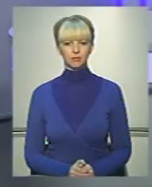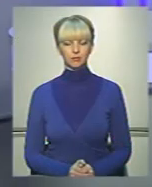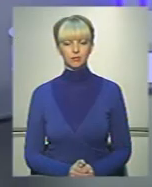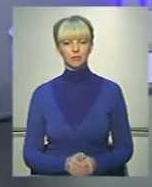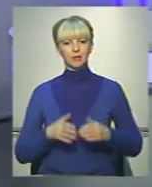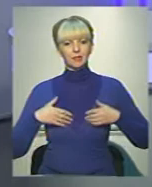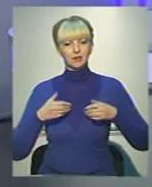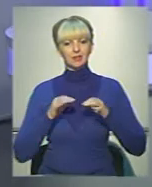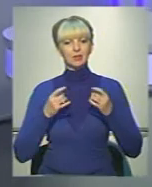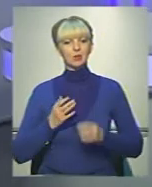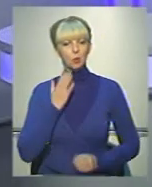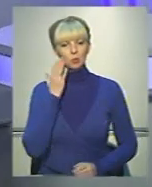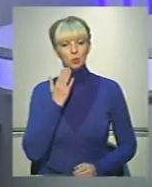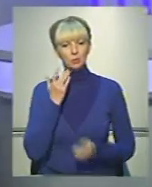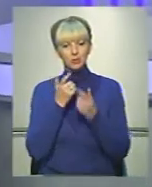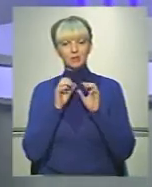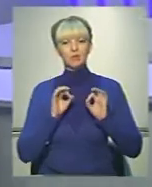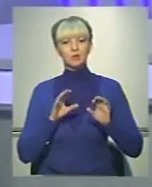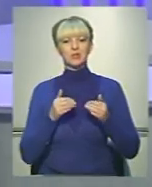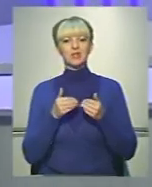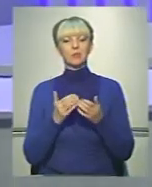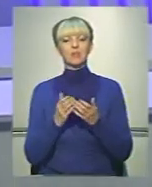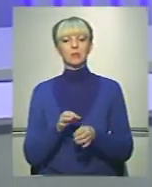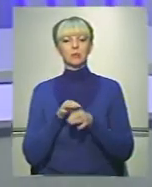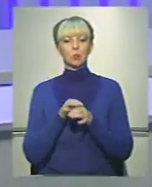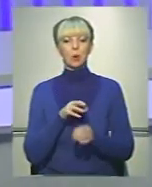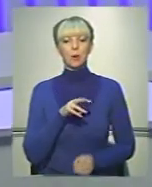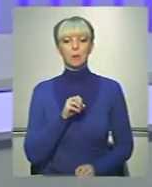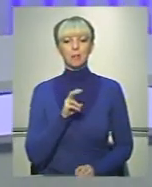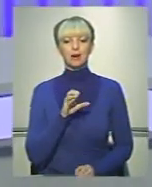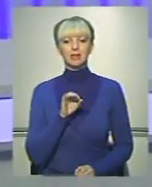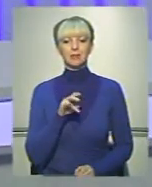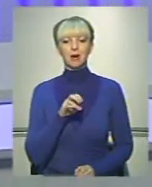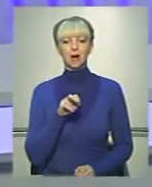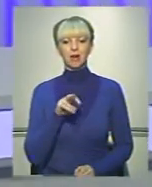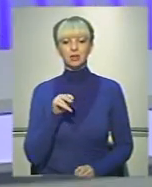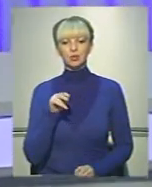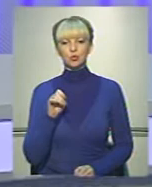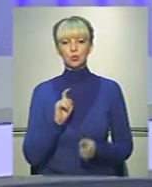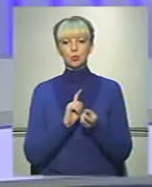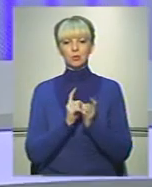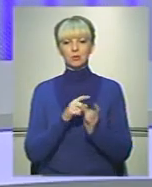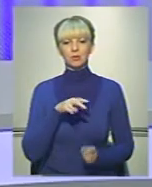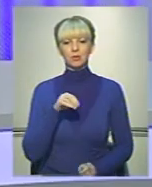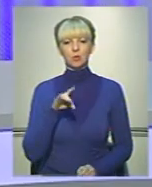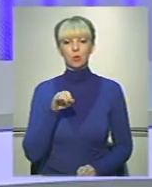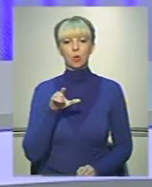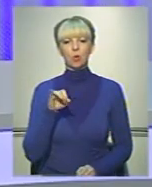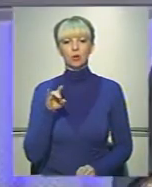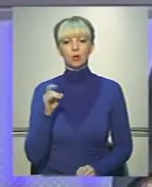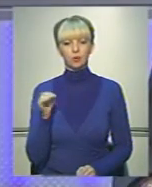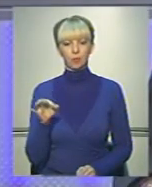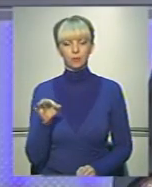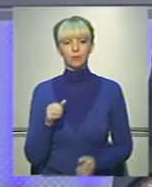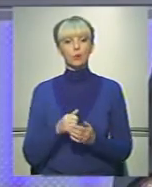Вітаю! В ефірі телеканалу Буковини інформаційний випуск. У студії працюють ведучий Максим Калінчук та сурдоперекладач Леся Прохоренко.